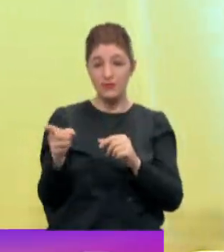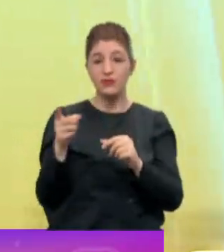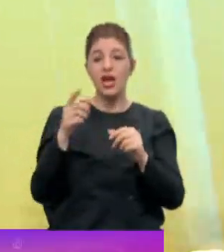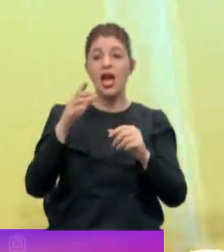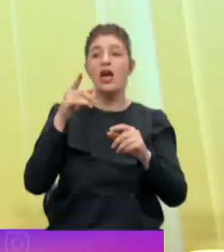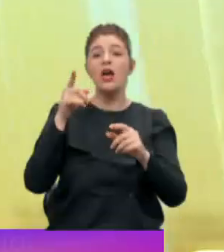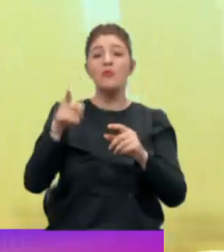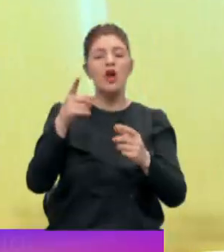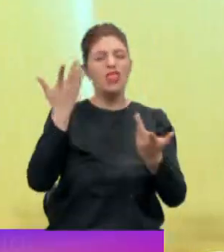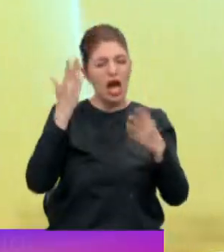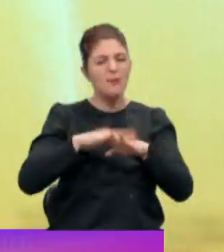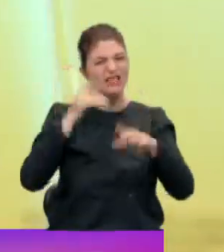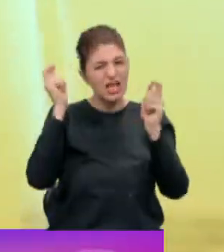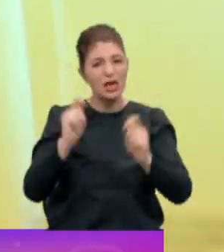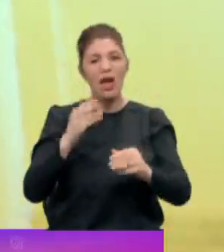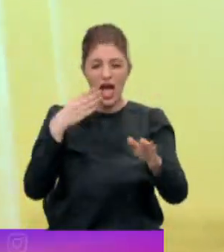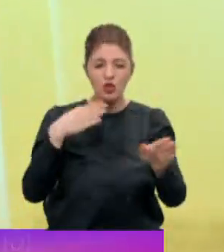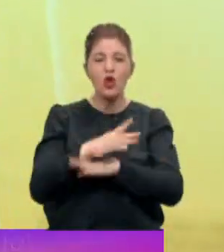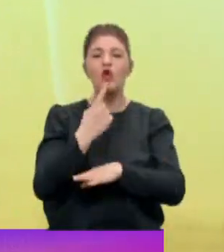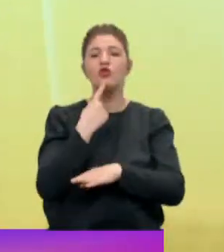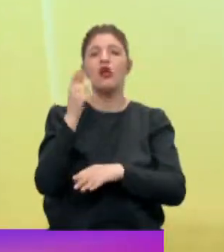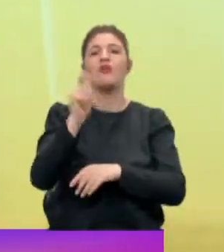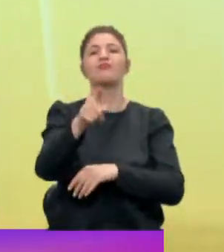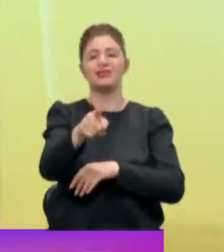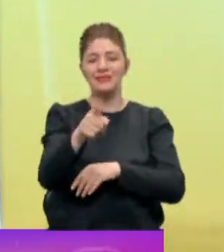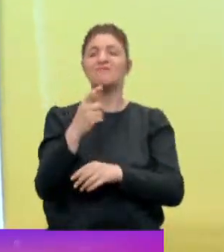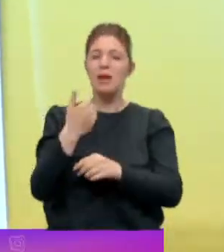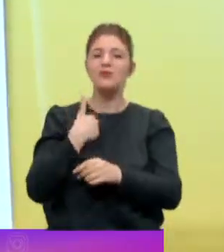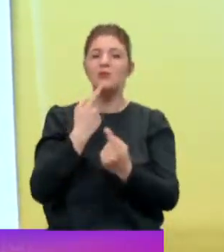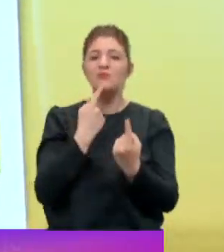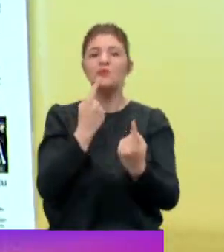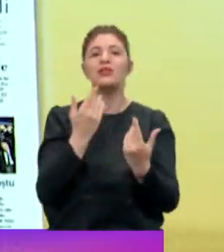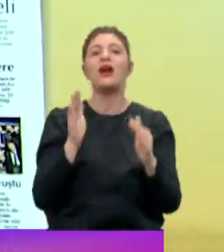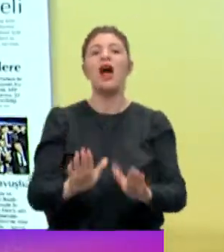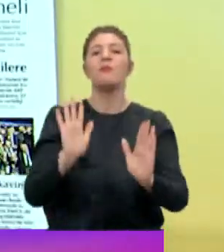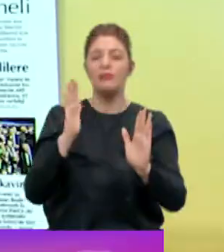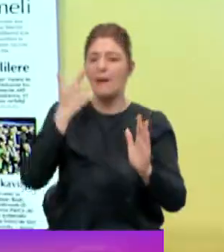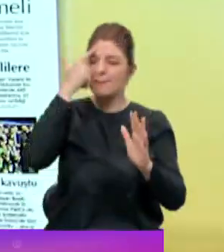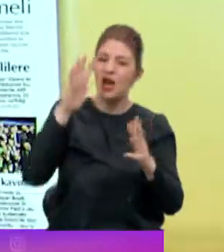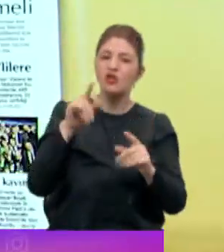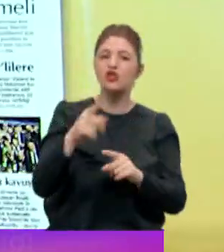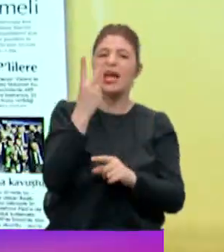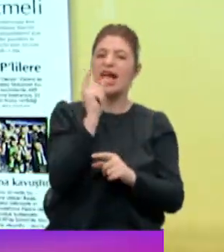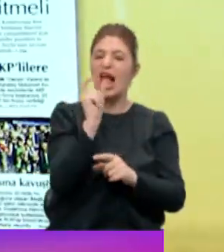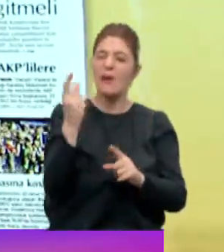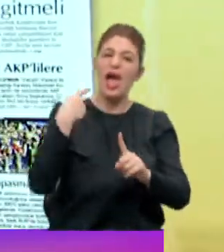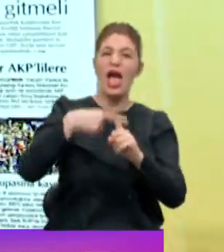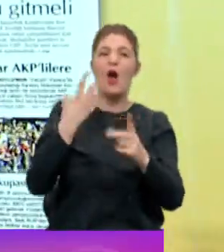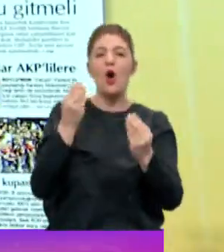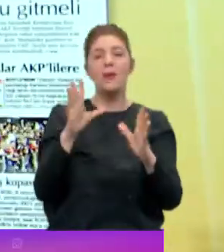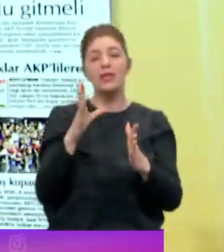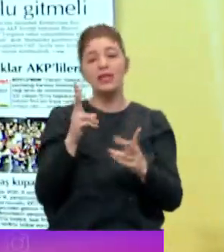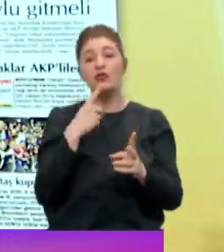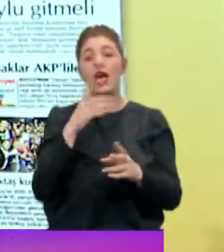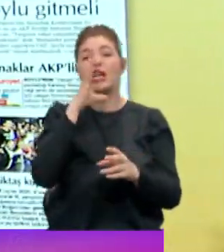Keser döner sap döner, en doğru sözü söylemişsiniz. Bize söz kalmamış. Belki de şu iki kelimeyi ekleyebiliriz diyor.